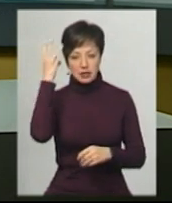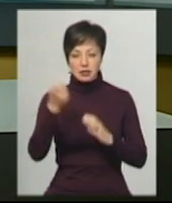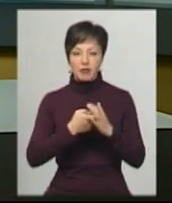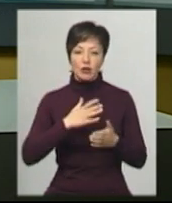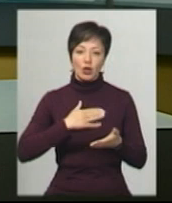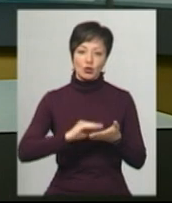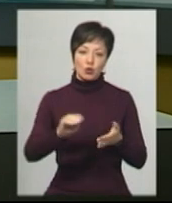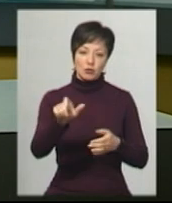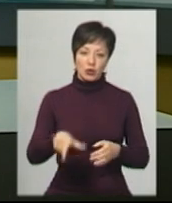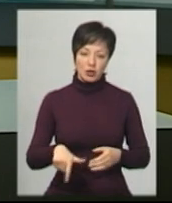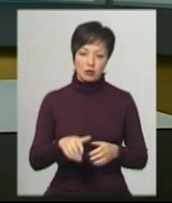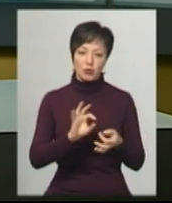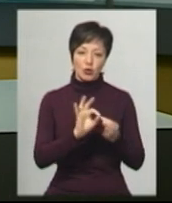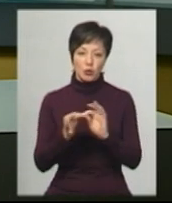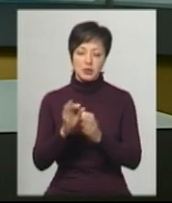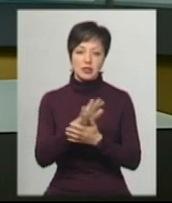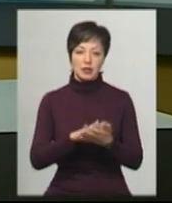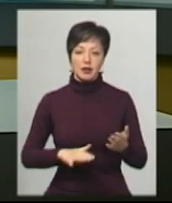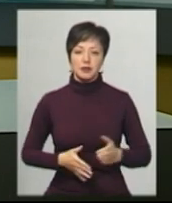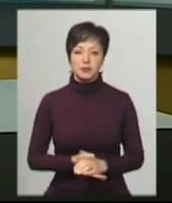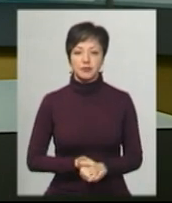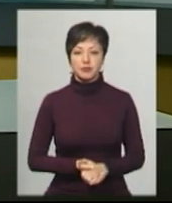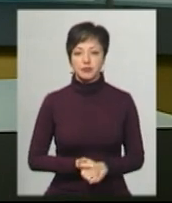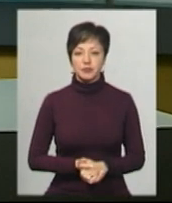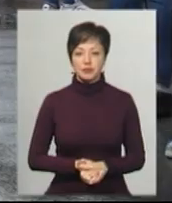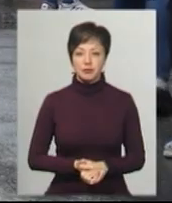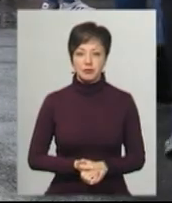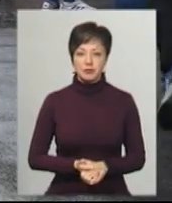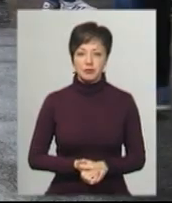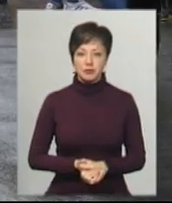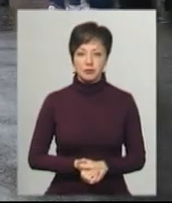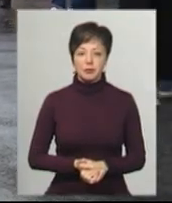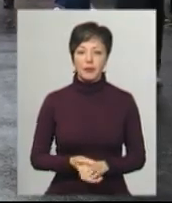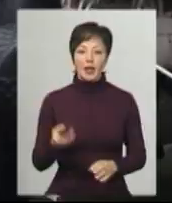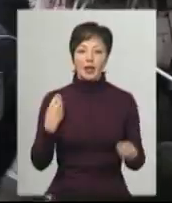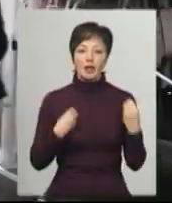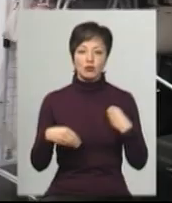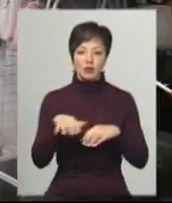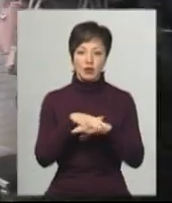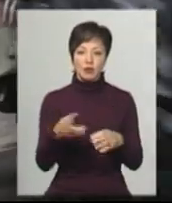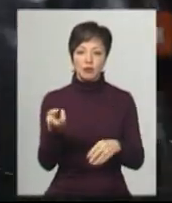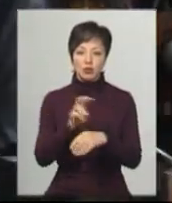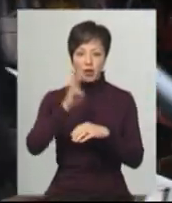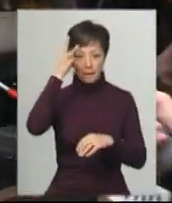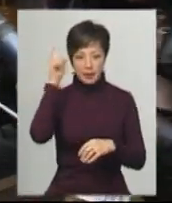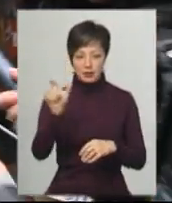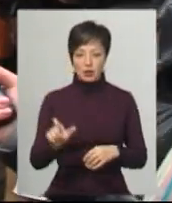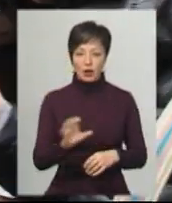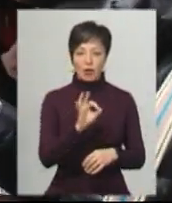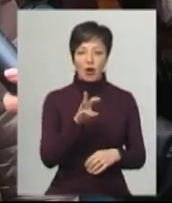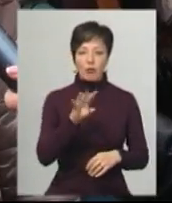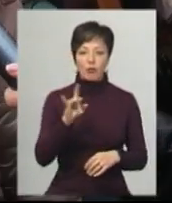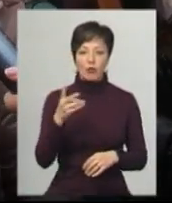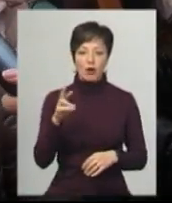кореспондентка Суспільного. Подробиці далі у сюжеті. На речовий ринок прийшла хмельничанка Ольга Муляр з